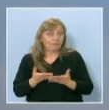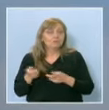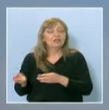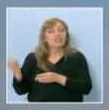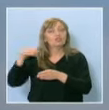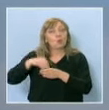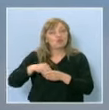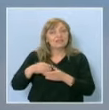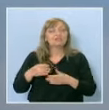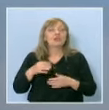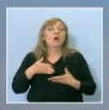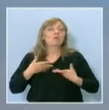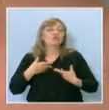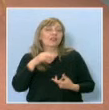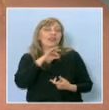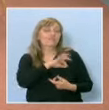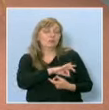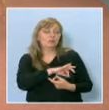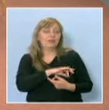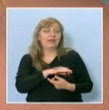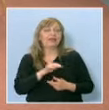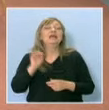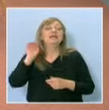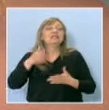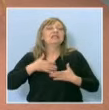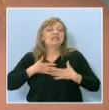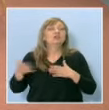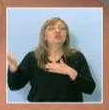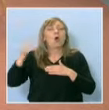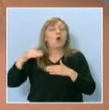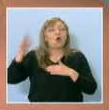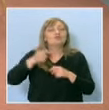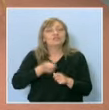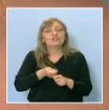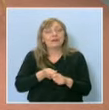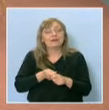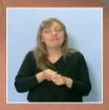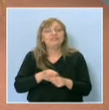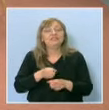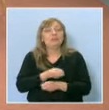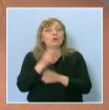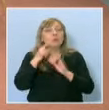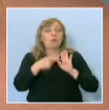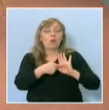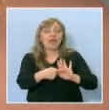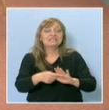участие. Успех ви пожелавам. Нека да имате още направени и реализирани